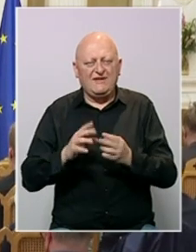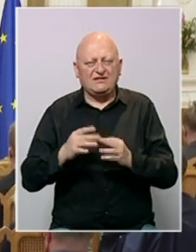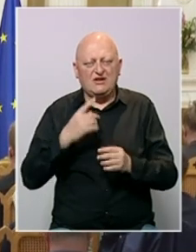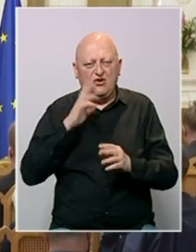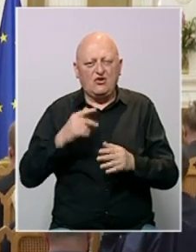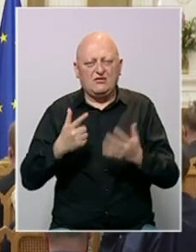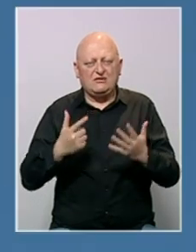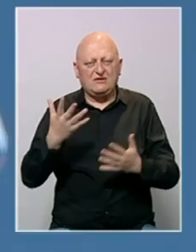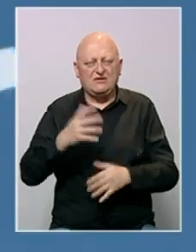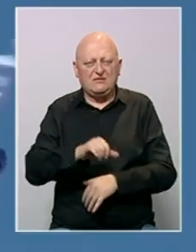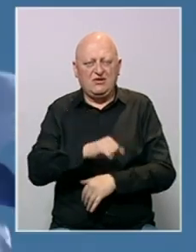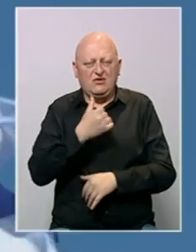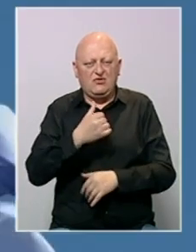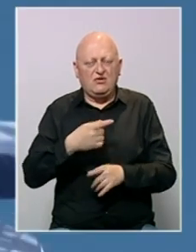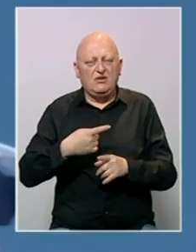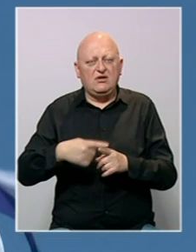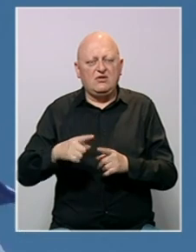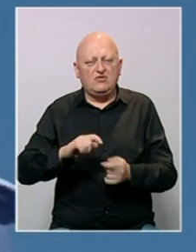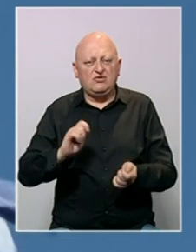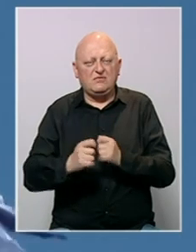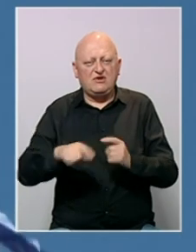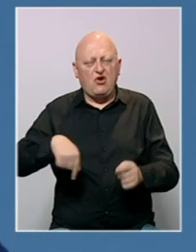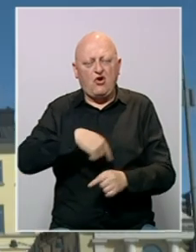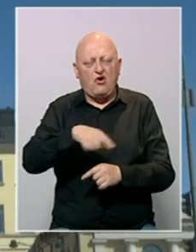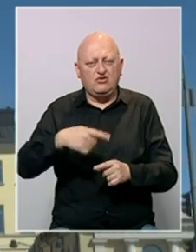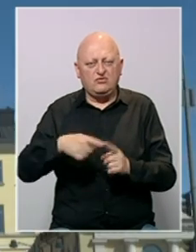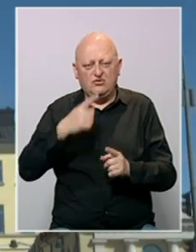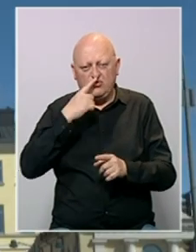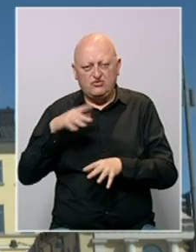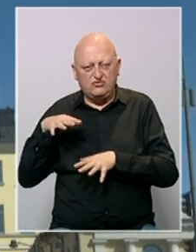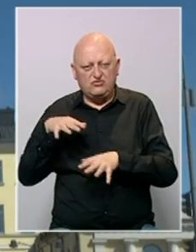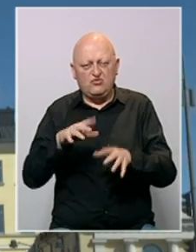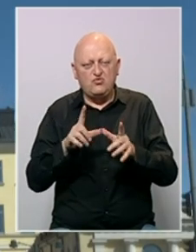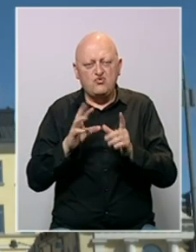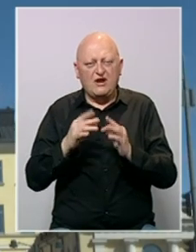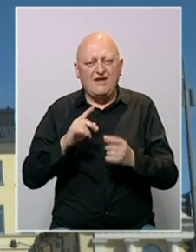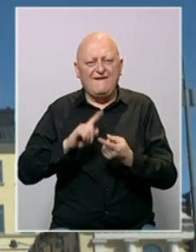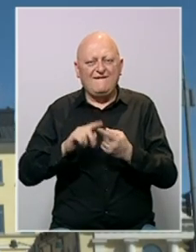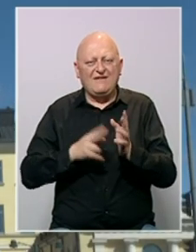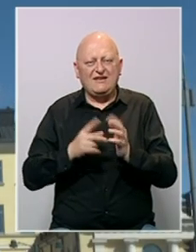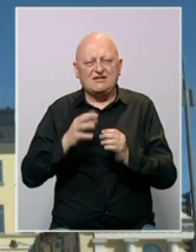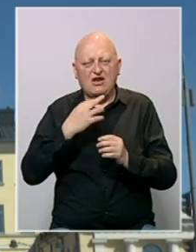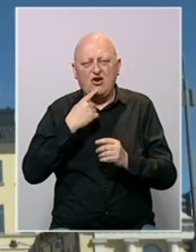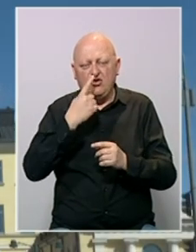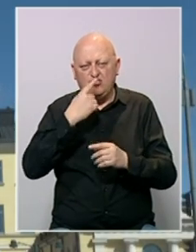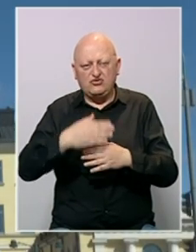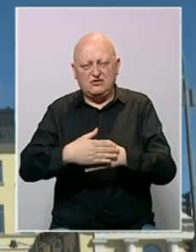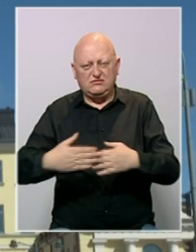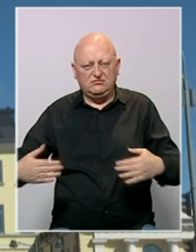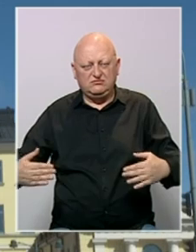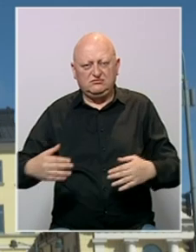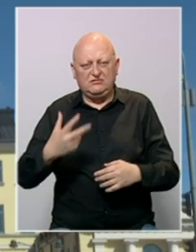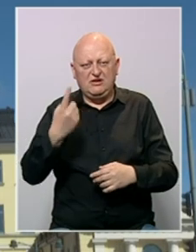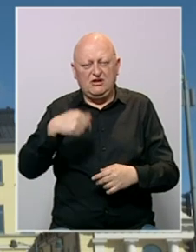je imala 75 godina. Zbog izmjenjenih okolnosti, odnosno ruske invazije na Ukrajinu, Finjska koja s Rusijom dijeli granicu od